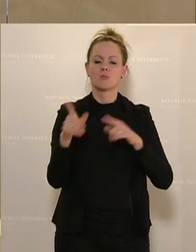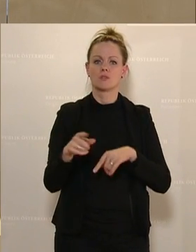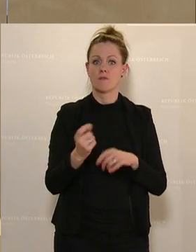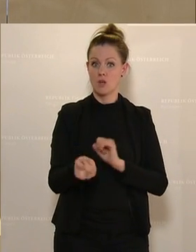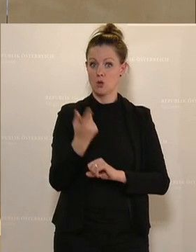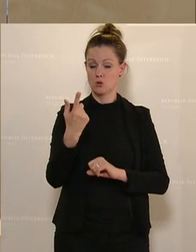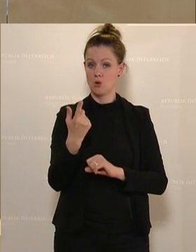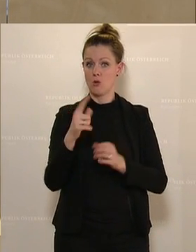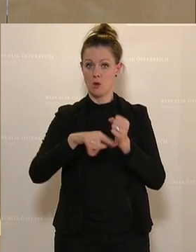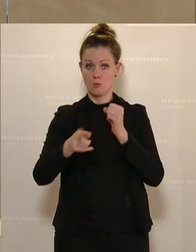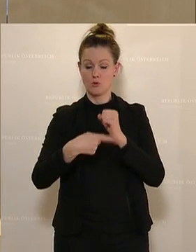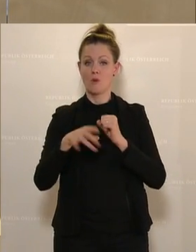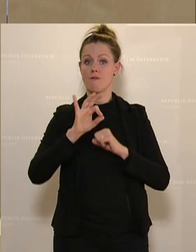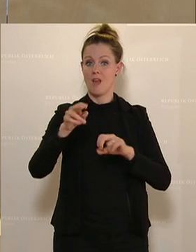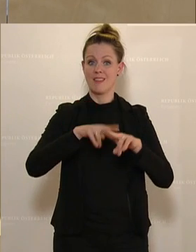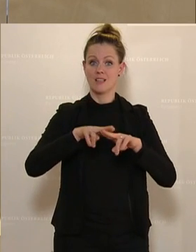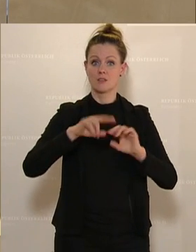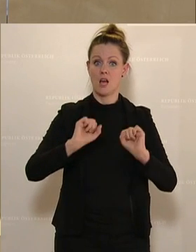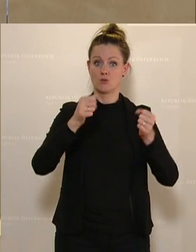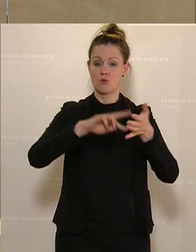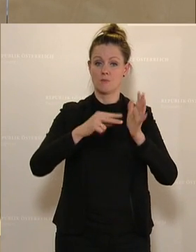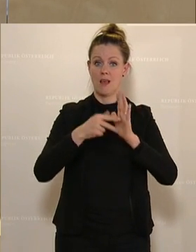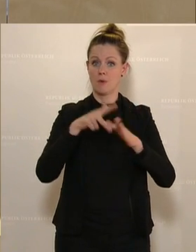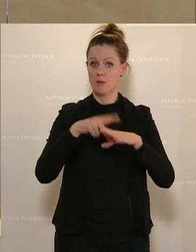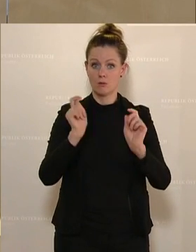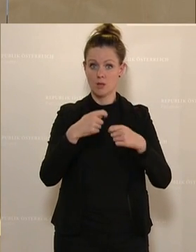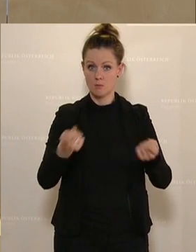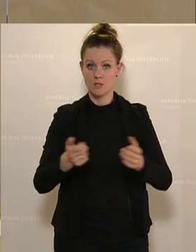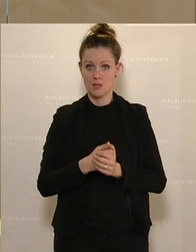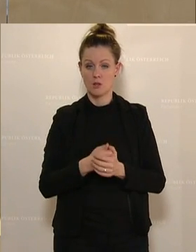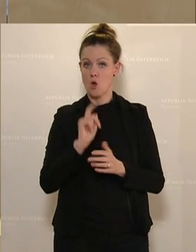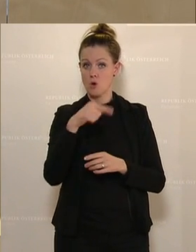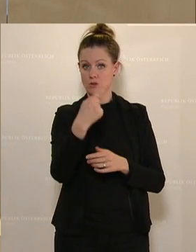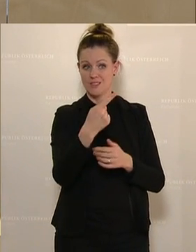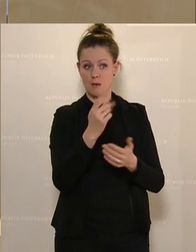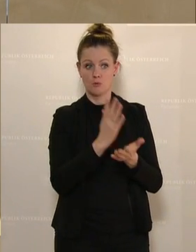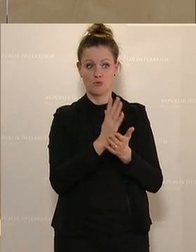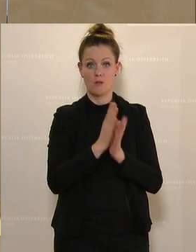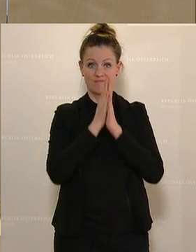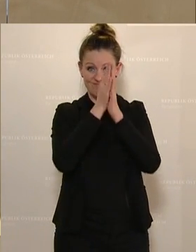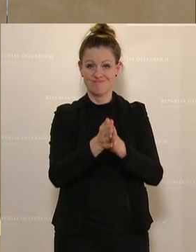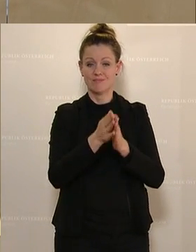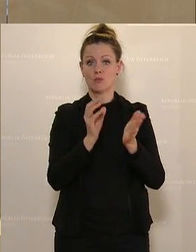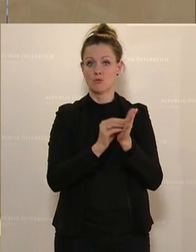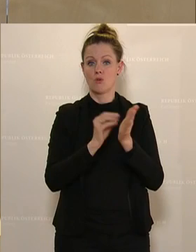Sonderbudget für den Nationalen Aktionsplan Behinderung. Und Sie selbst haben noch einen Appell in der